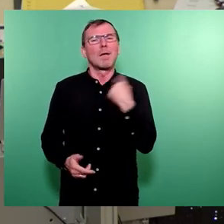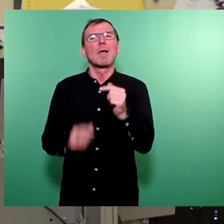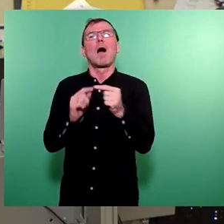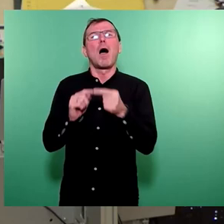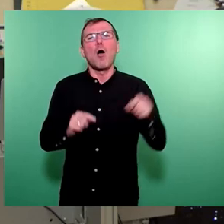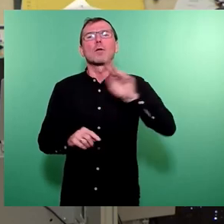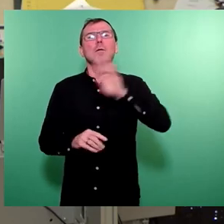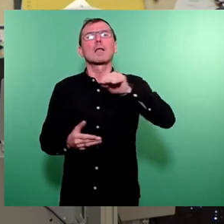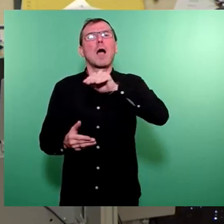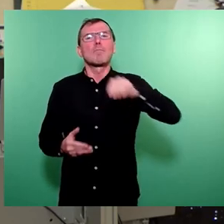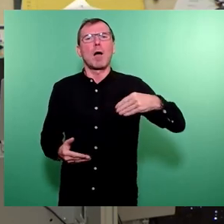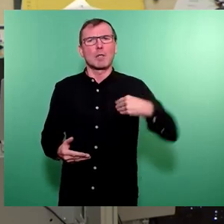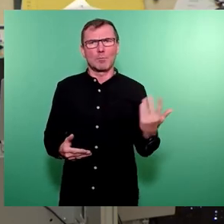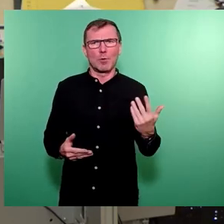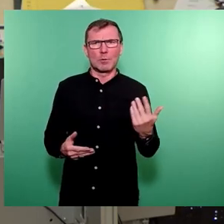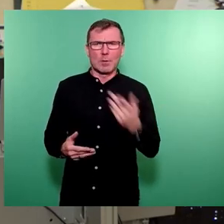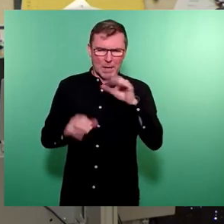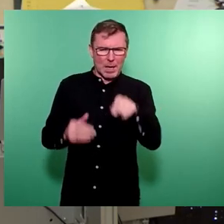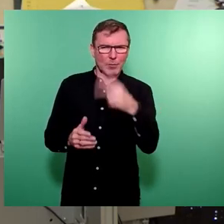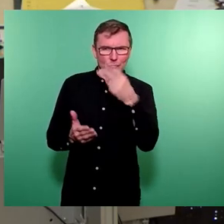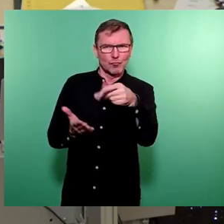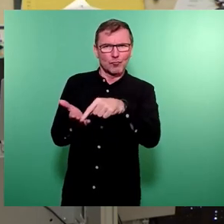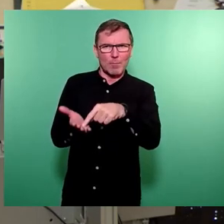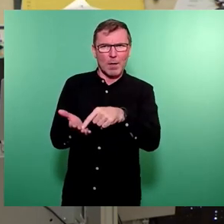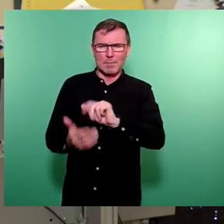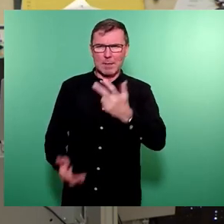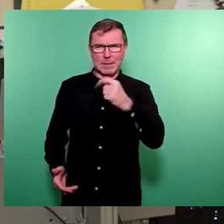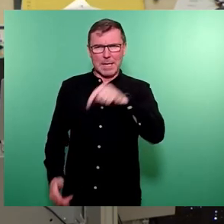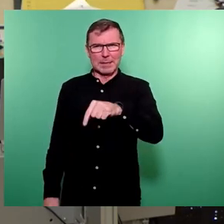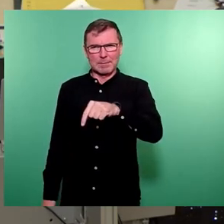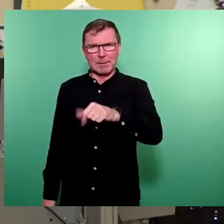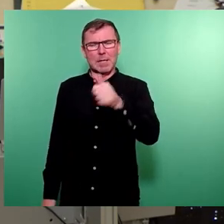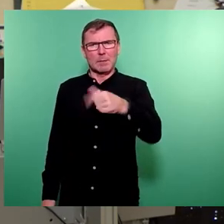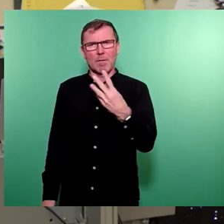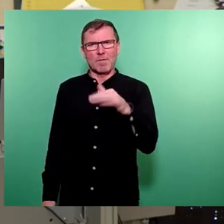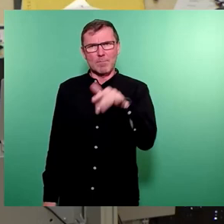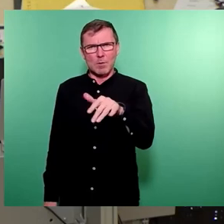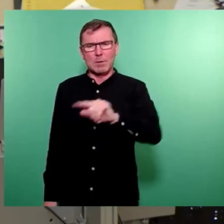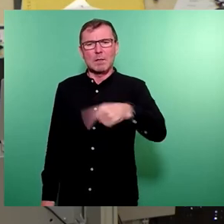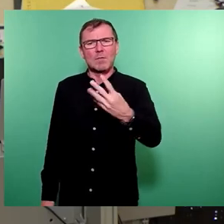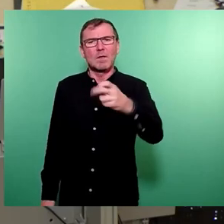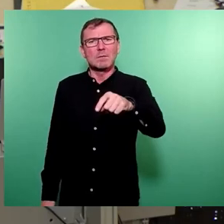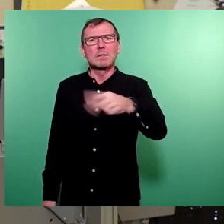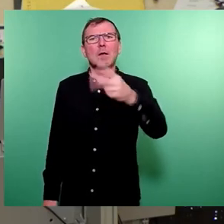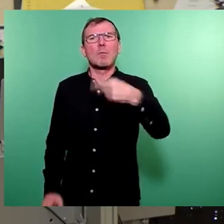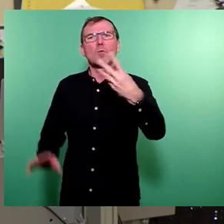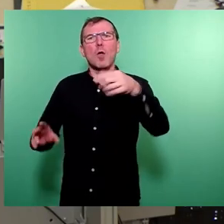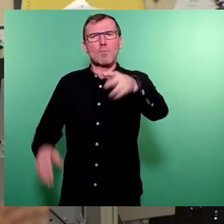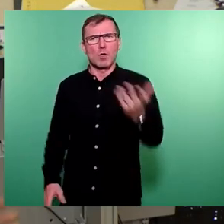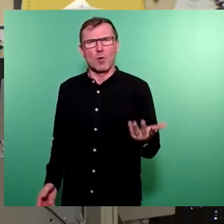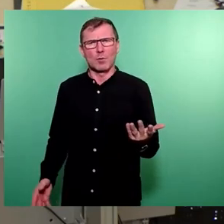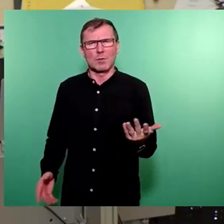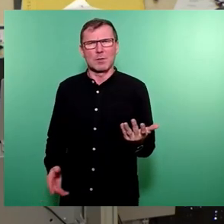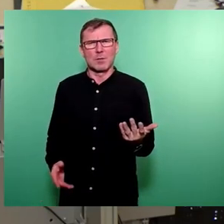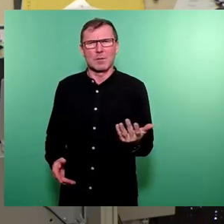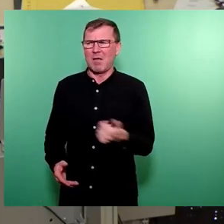Parkgebühren. Dann gucken Sie sich den Haushalt an, der jetzt so vorgelegt wird. 2023, 1,4 Millionen. 2024, 2,9 Millionen. Halt, stopp, 1